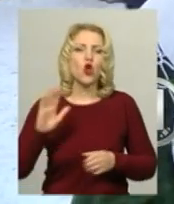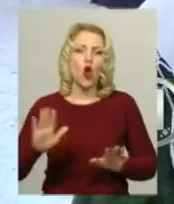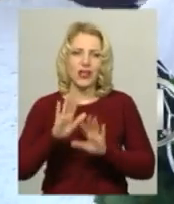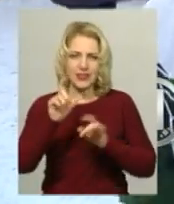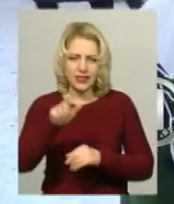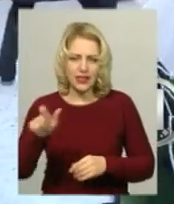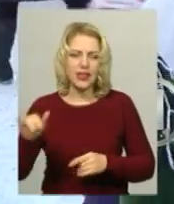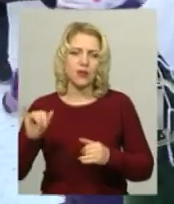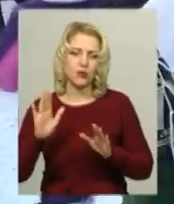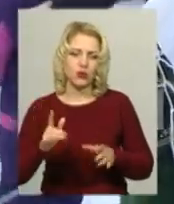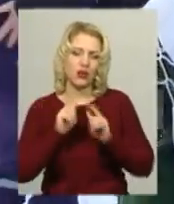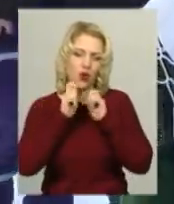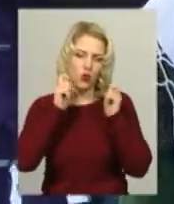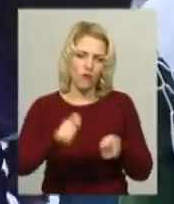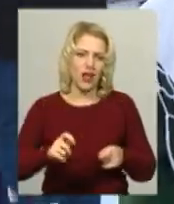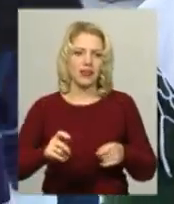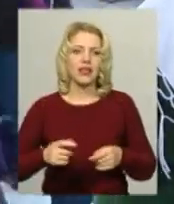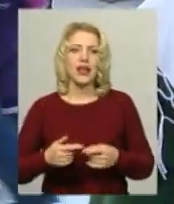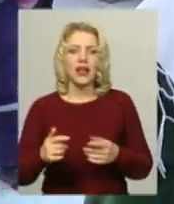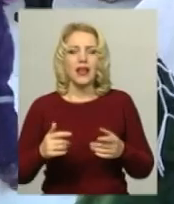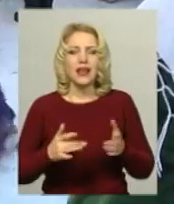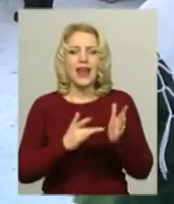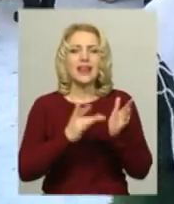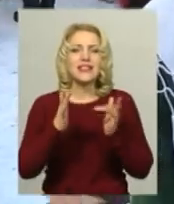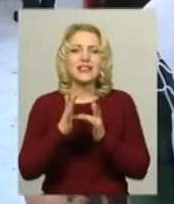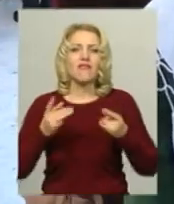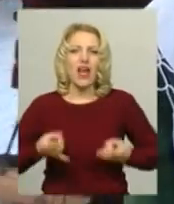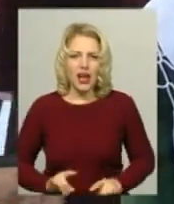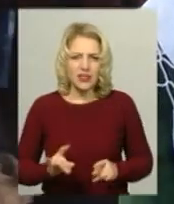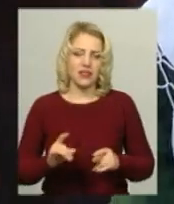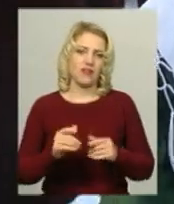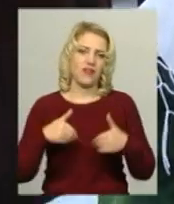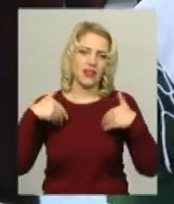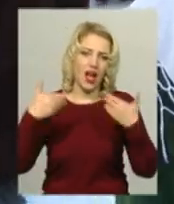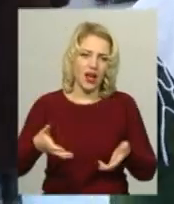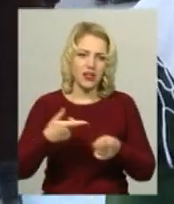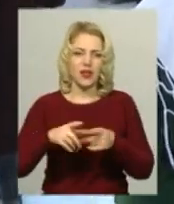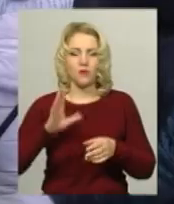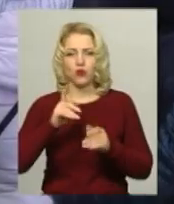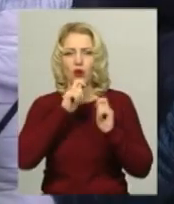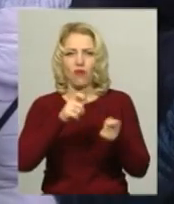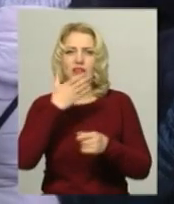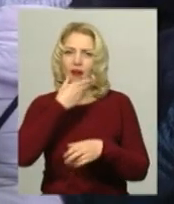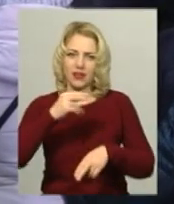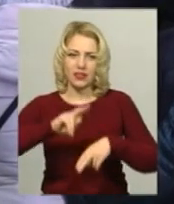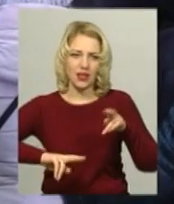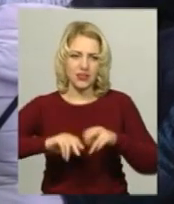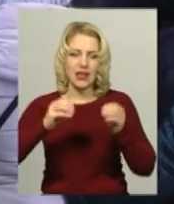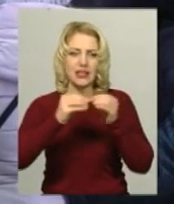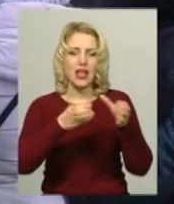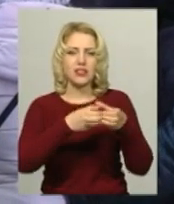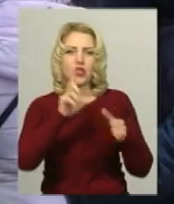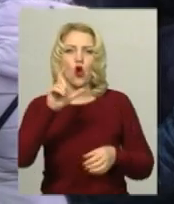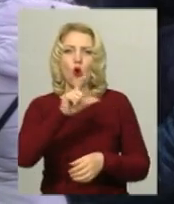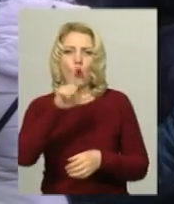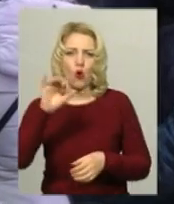святкові різдвяні вітання, будуть колядувати і дарувати нашим містянам гарний настрій. Десять хорових колективів